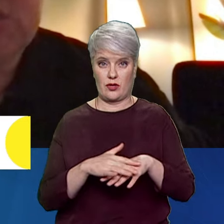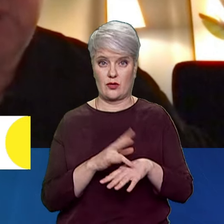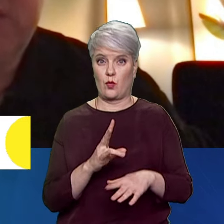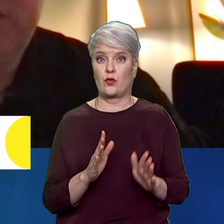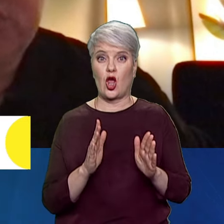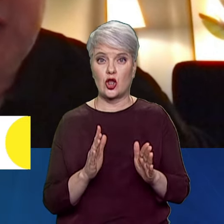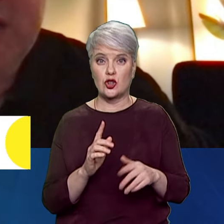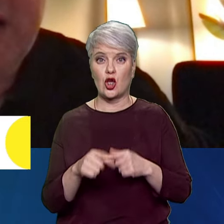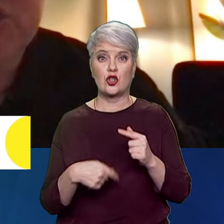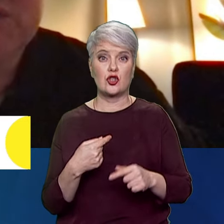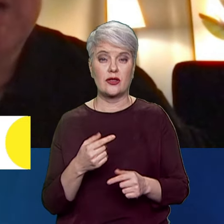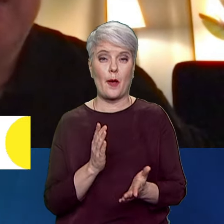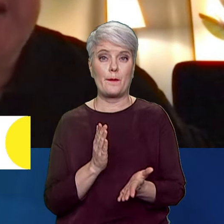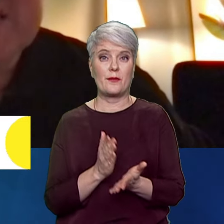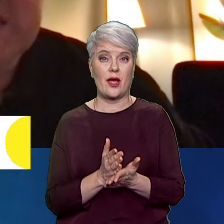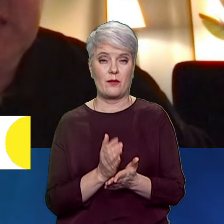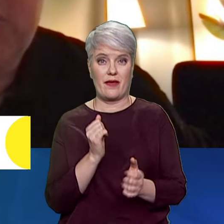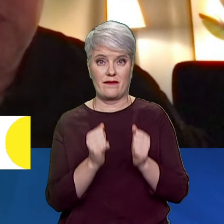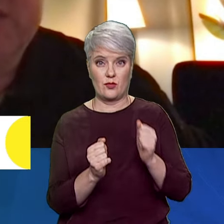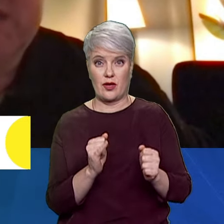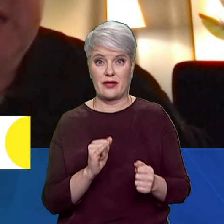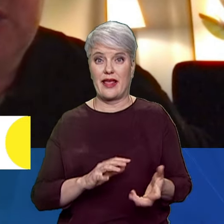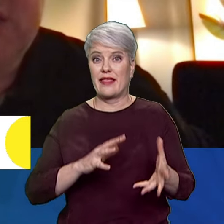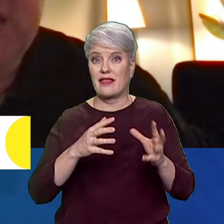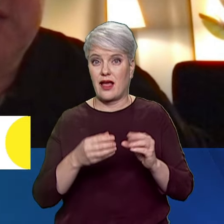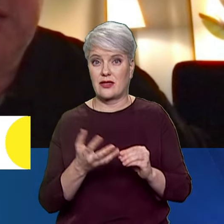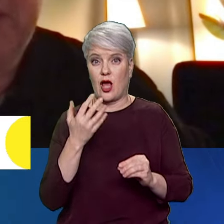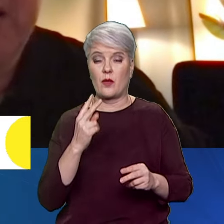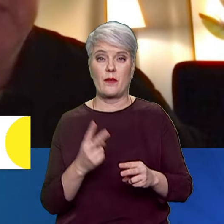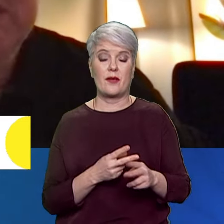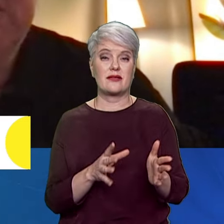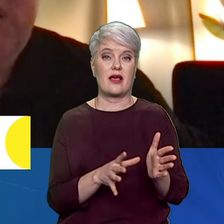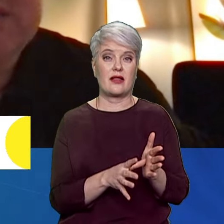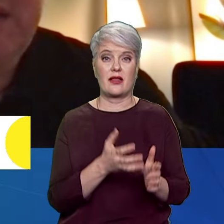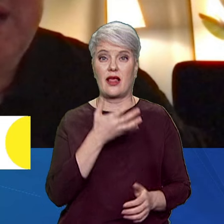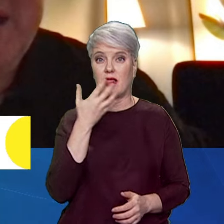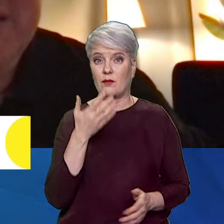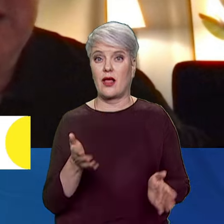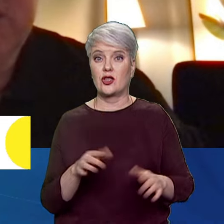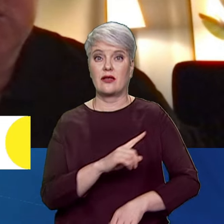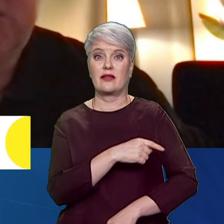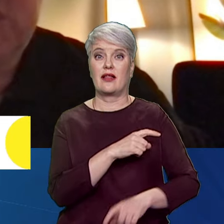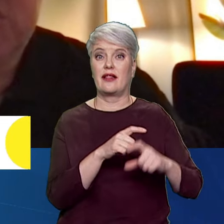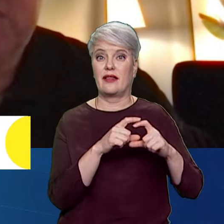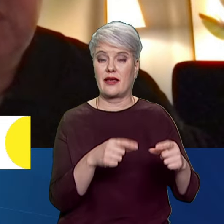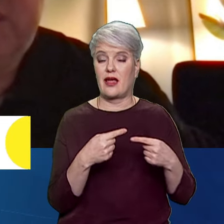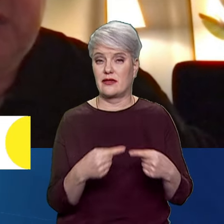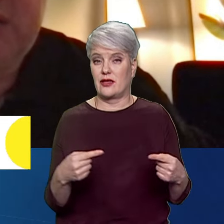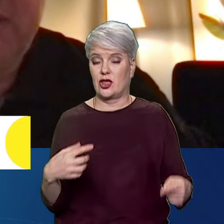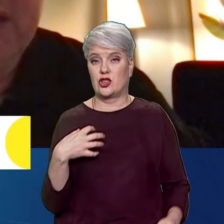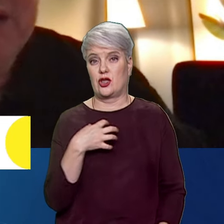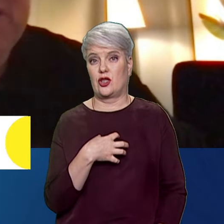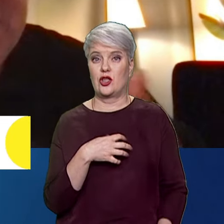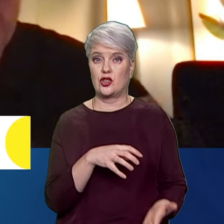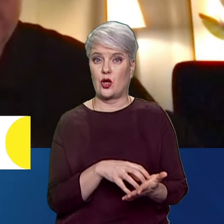лише через прямі влучання, а через наслідки, коли без електроенергії та тепла залишалися лікарні та інші критично важливі об